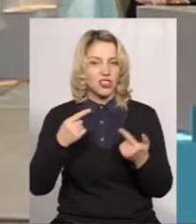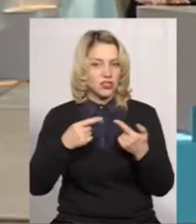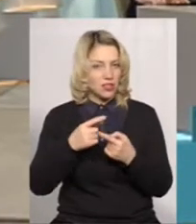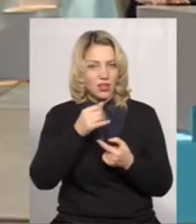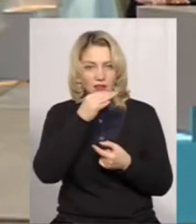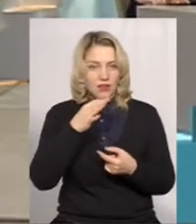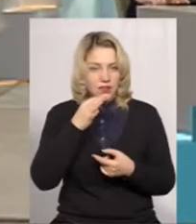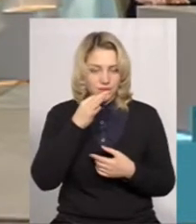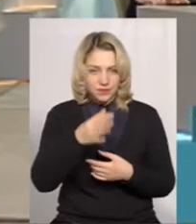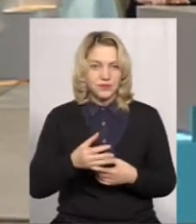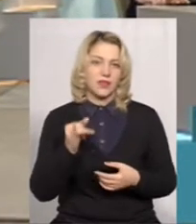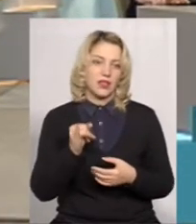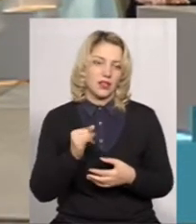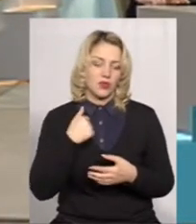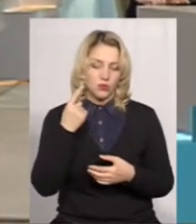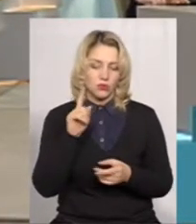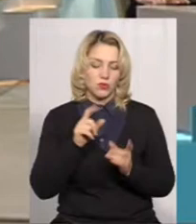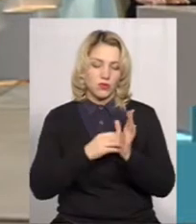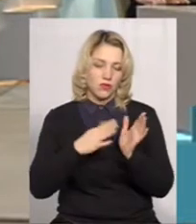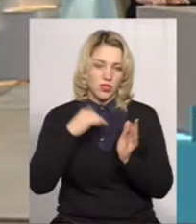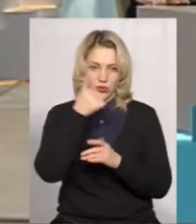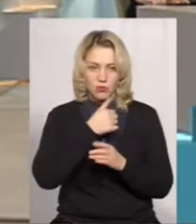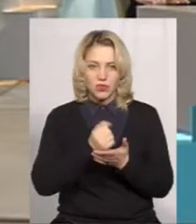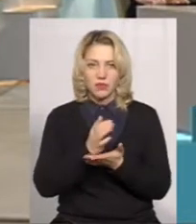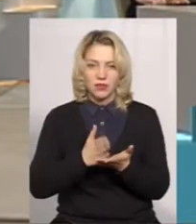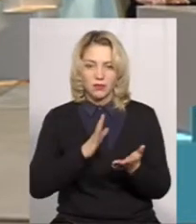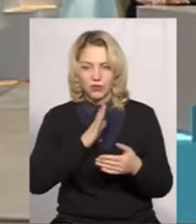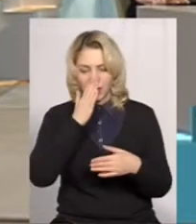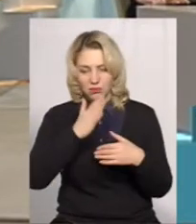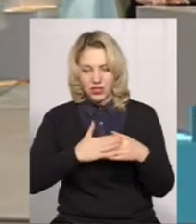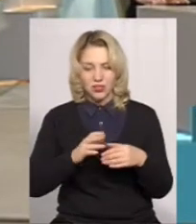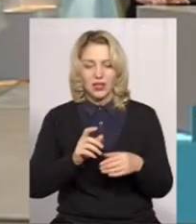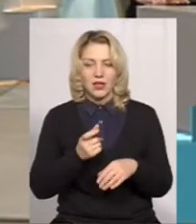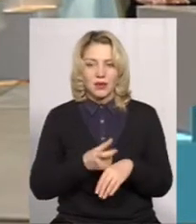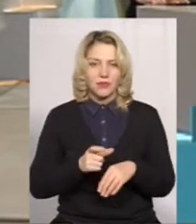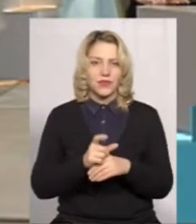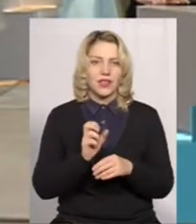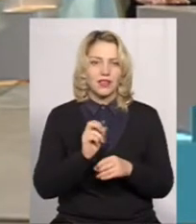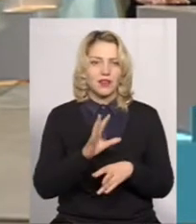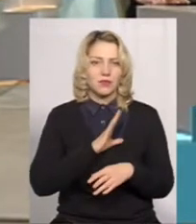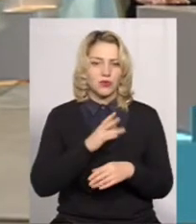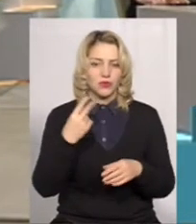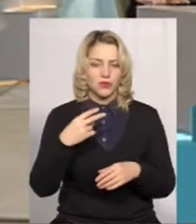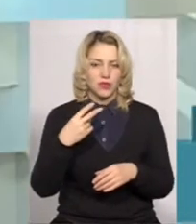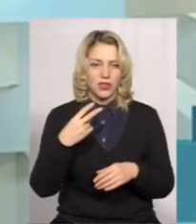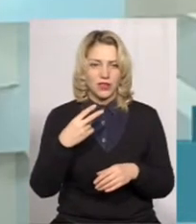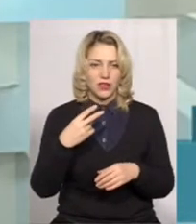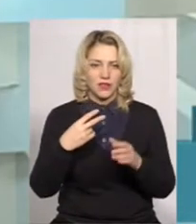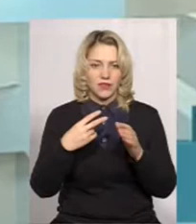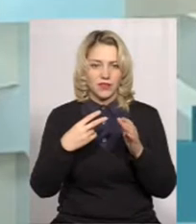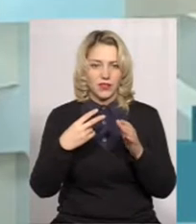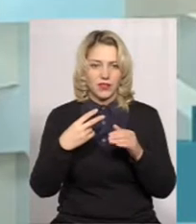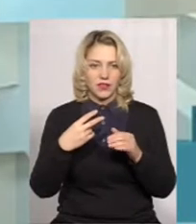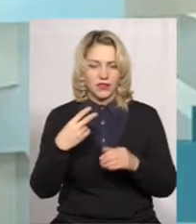що в 2019 році мережа буде максимально наближена до тої мережі, яка була в 2018 році, бо у нас є